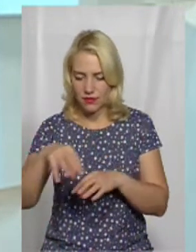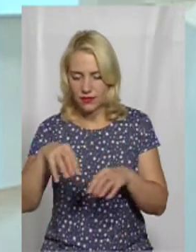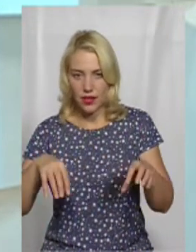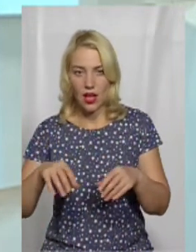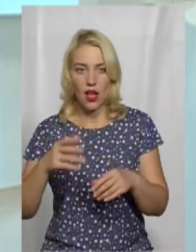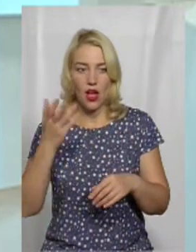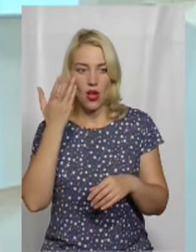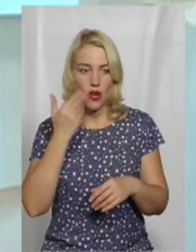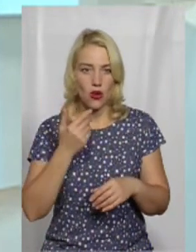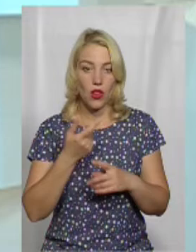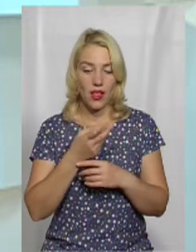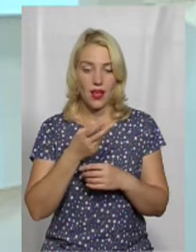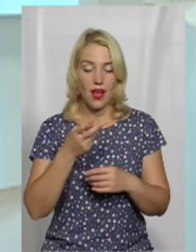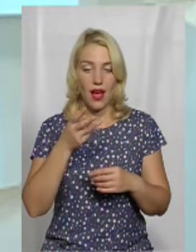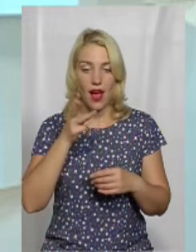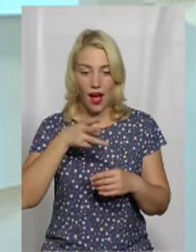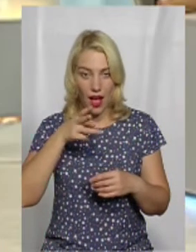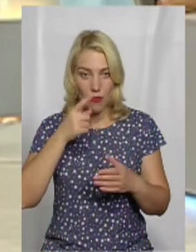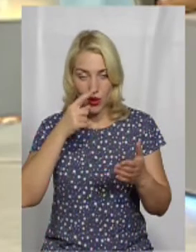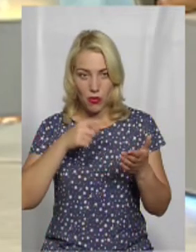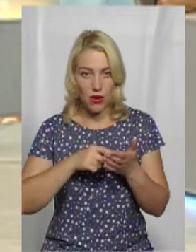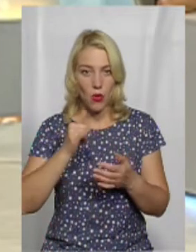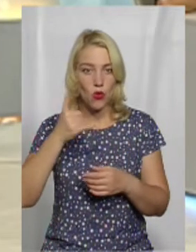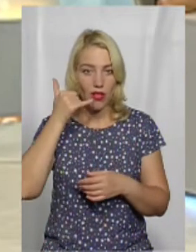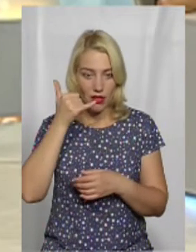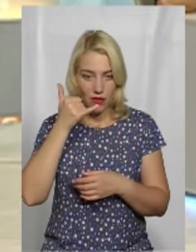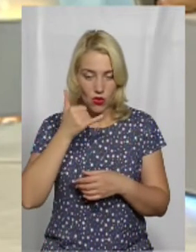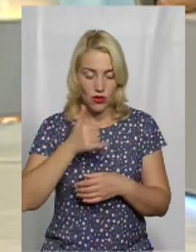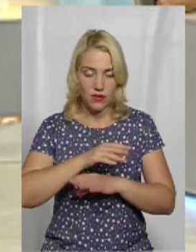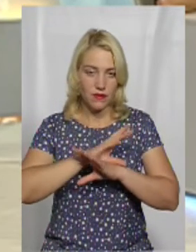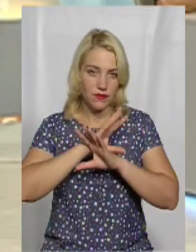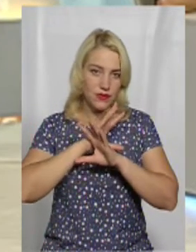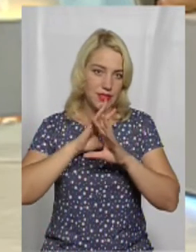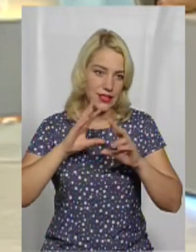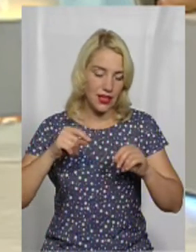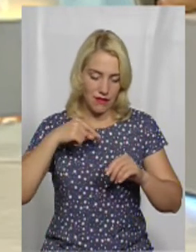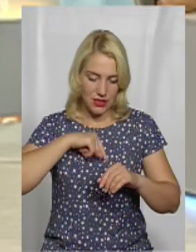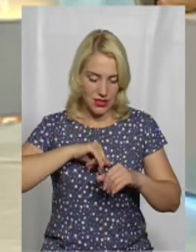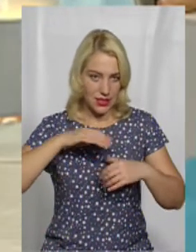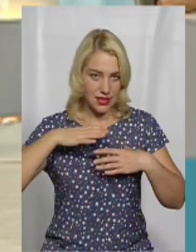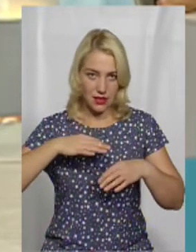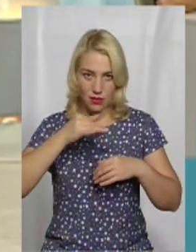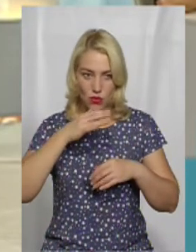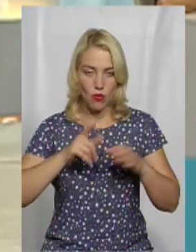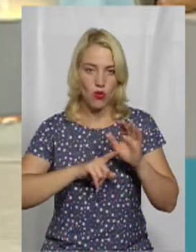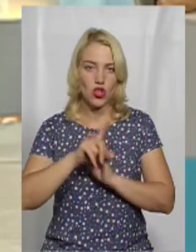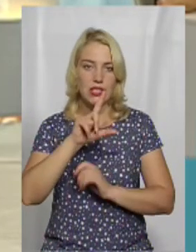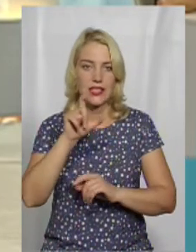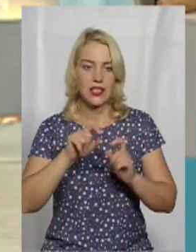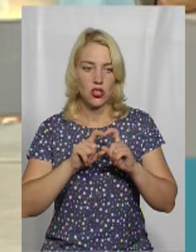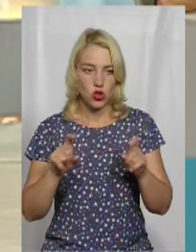якогось нещасного телефону вже потрапляла в руки, це вже просто не могло бути всередині. І почалося ще зі школи.